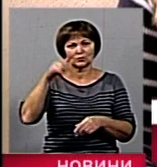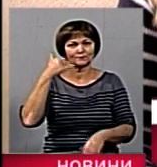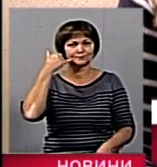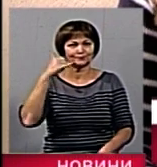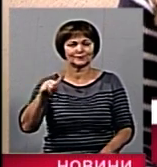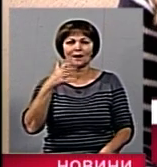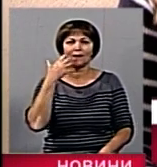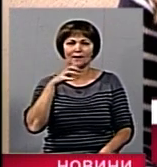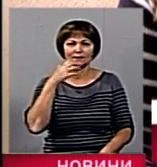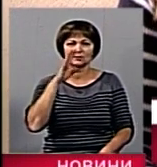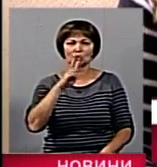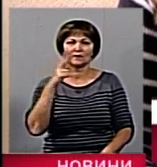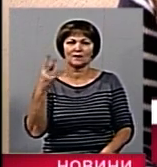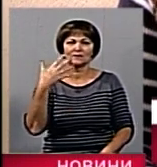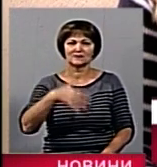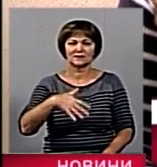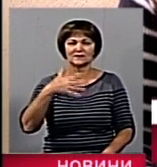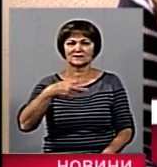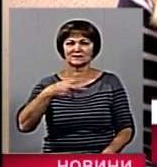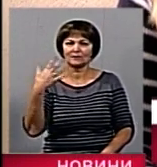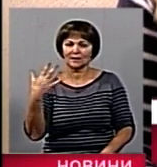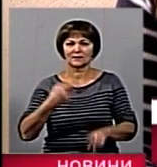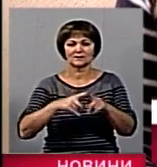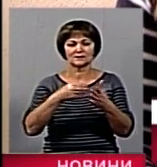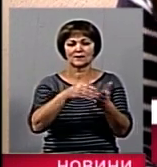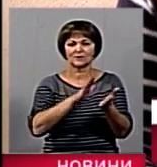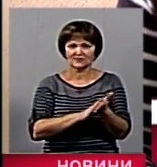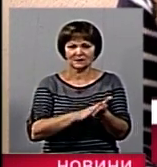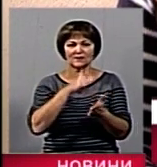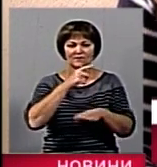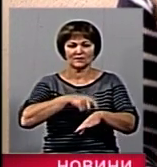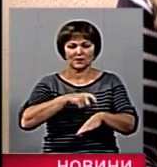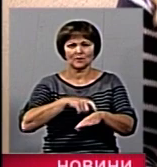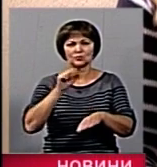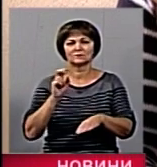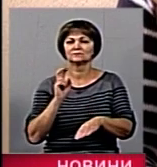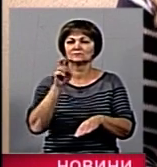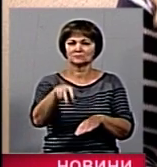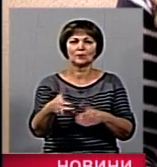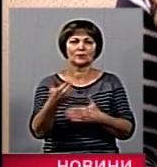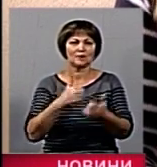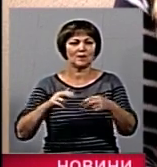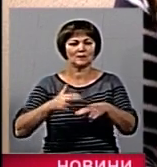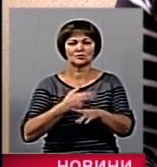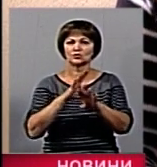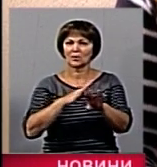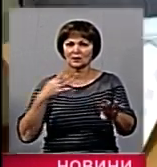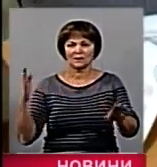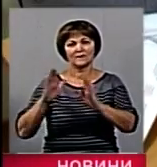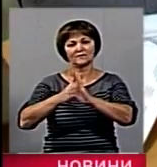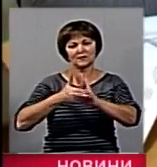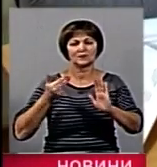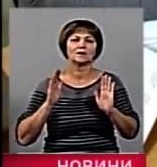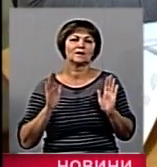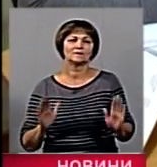гарячої лінії 42-50-25, записатися на відповідний час, ми дійсно тримаємо людей без черги, викликаємо.